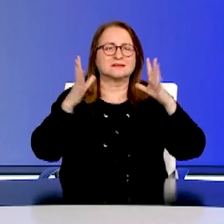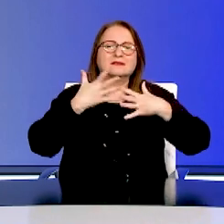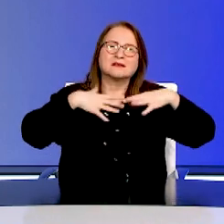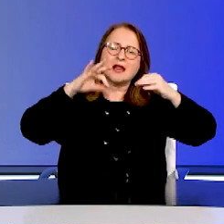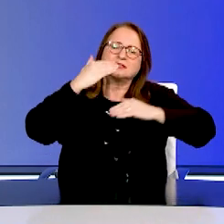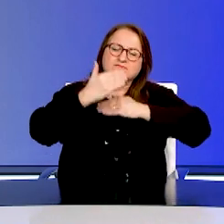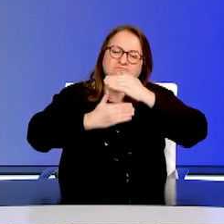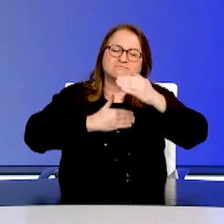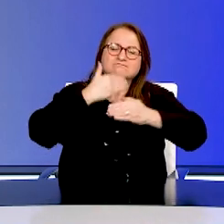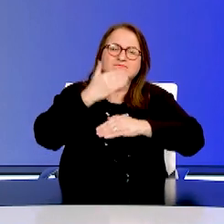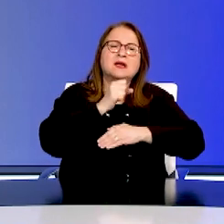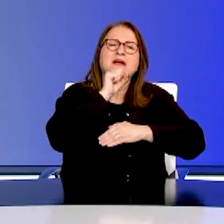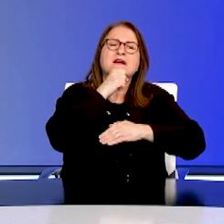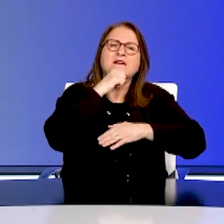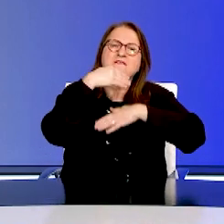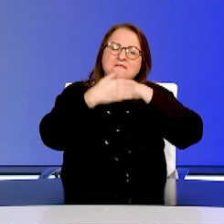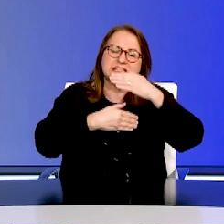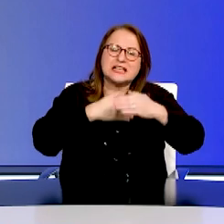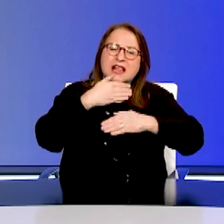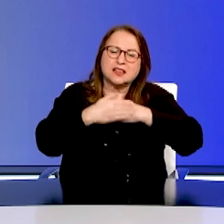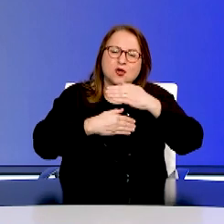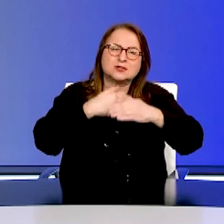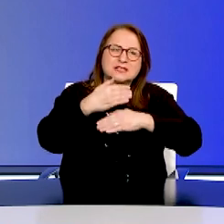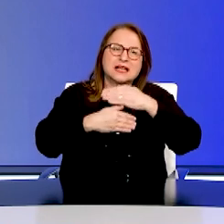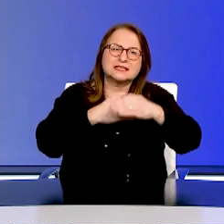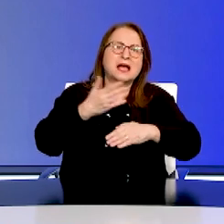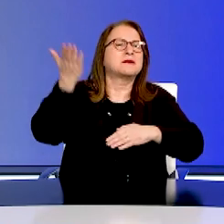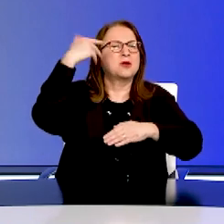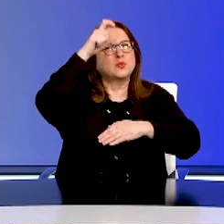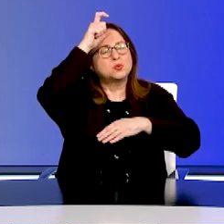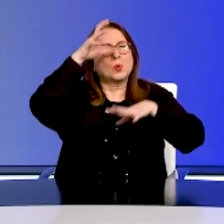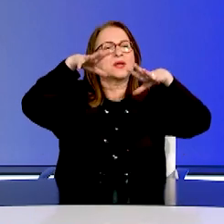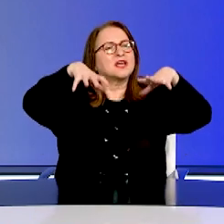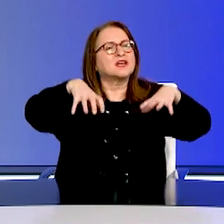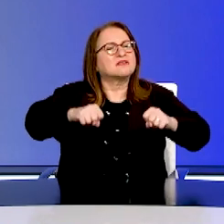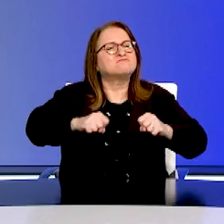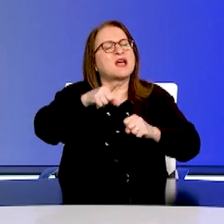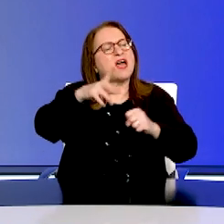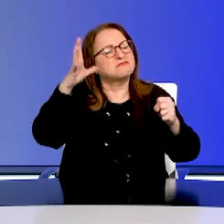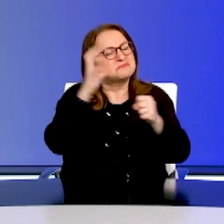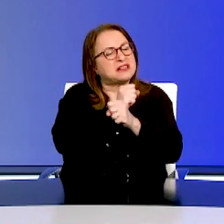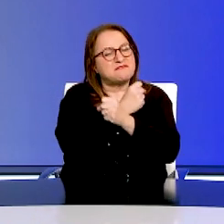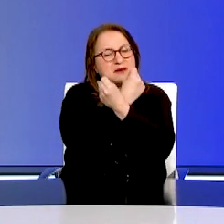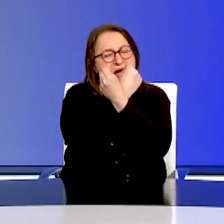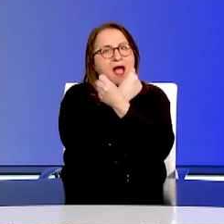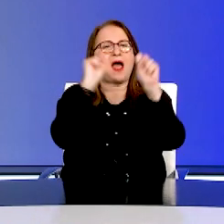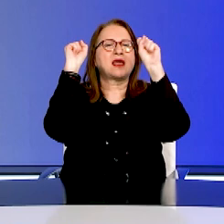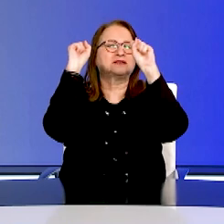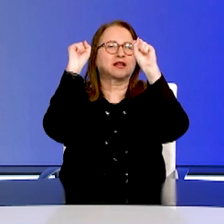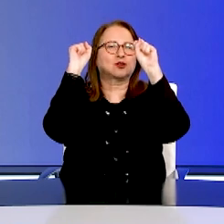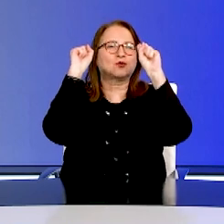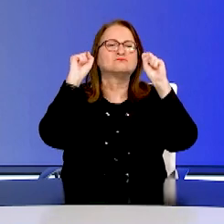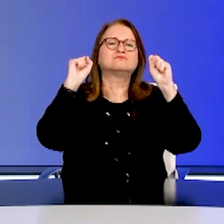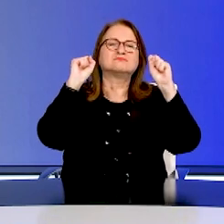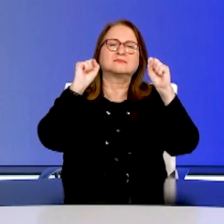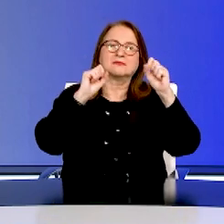μετατραπεί μια υπαρχία της Οθωμανικής Αυτοκατορίας σε ανεξάρτητο οργανωμένο κράτος. Ένα κράτος που στη συνέχεια